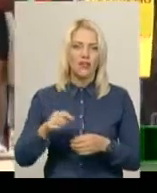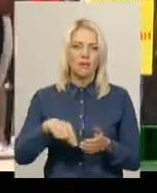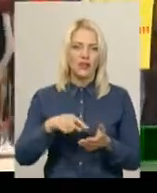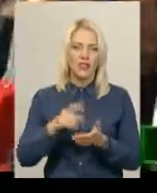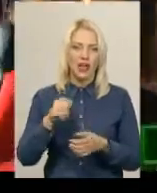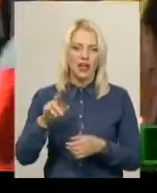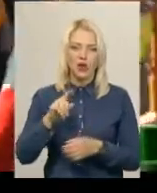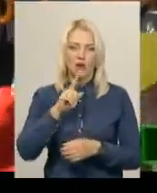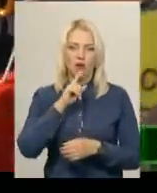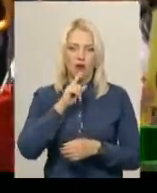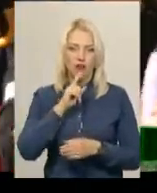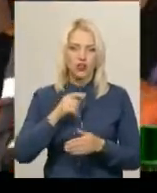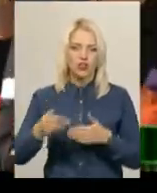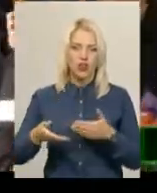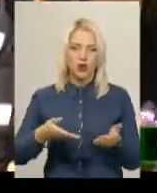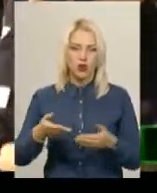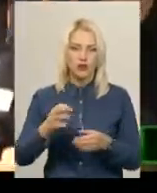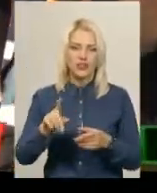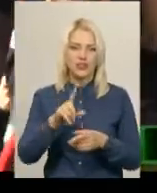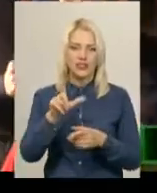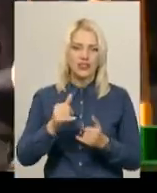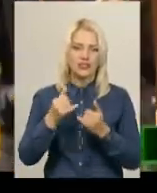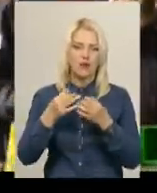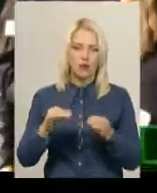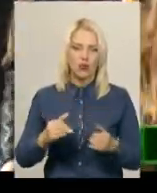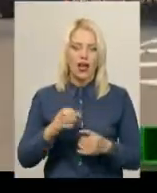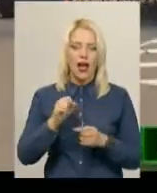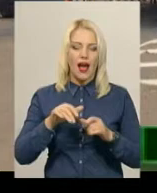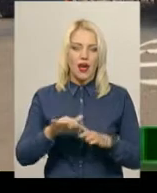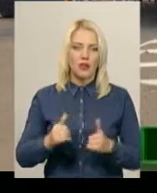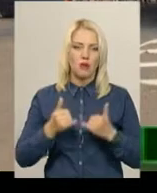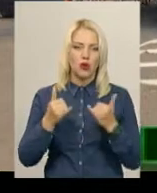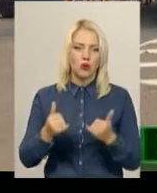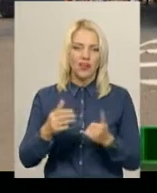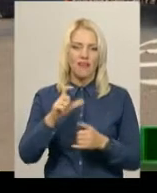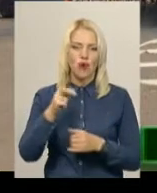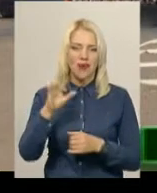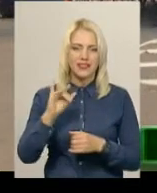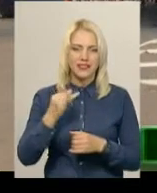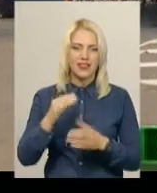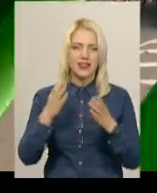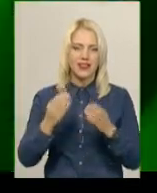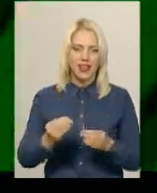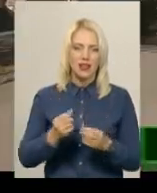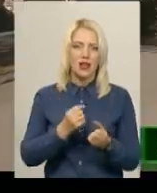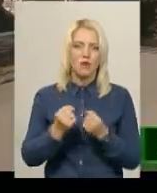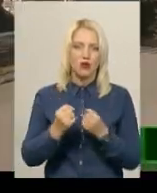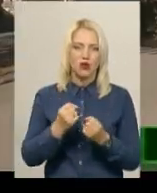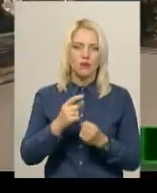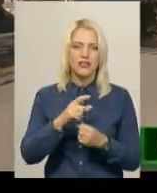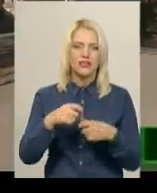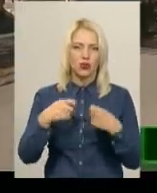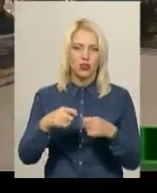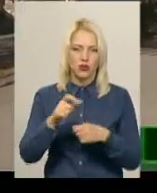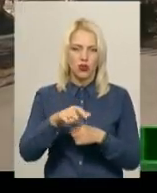хода за свободу відбулася у Хмельницькому. Акція приурочена Європейському дню боротьби з торгівлею людьми, які відзначають 18 жовтня. На